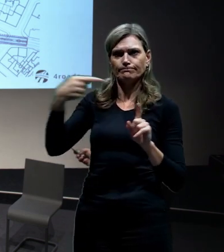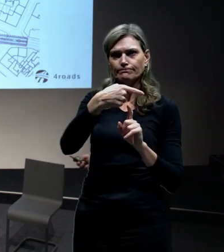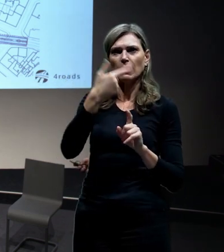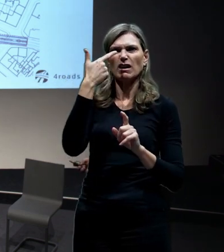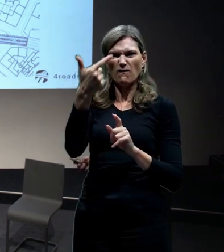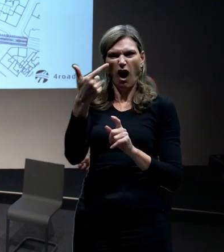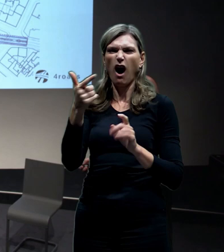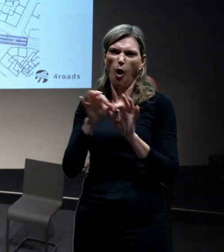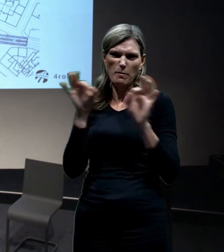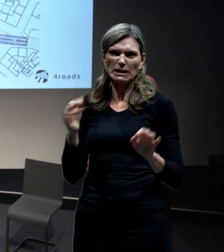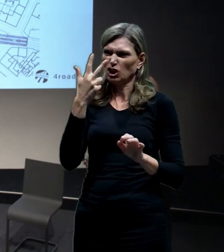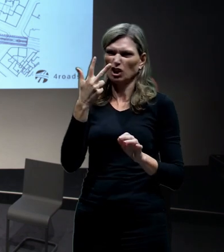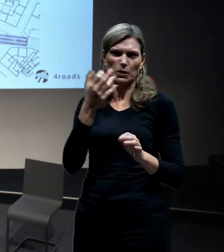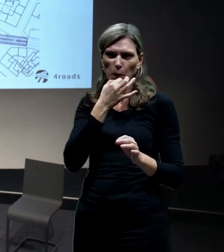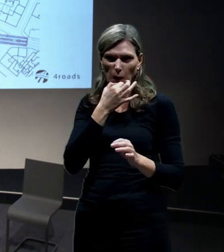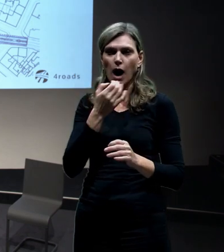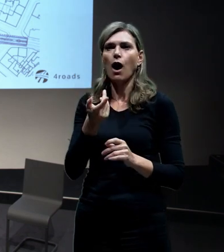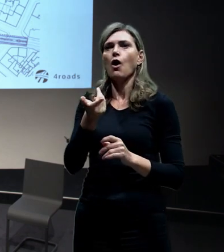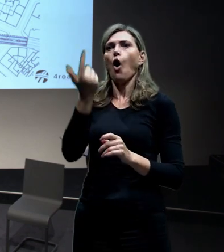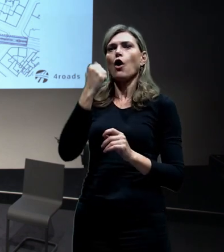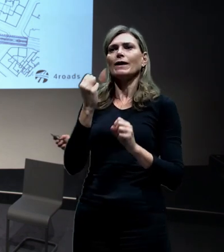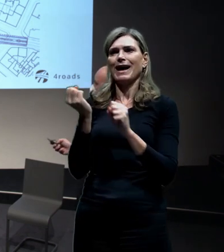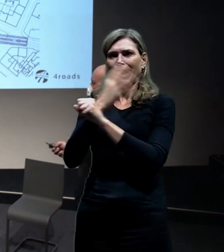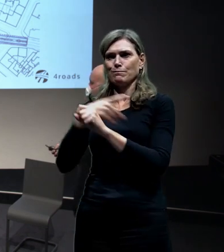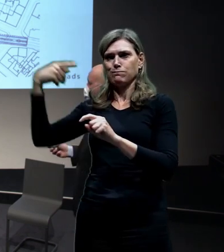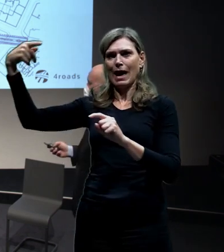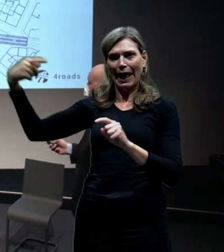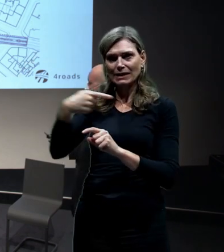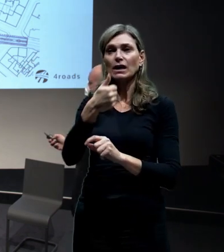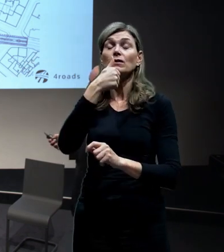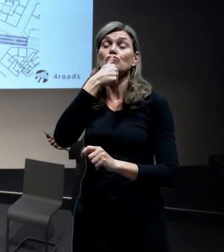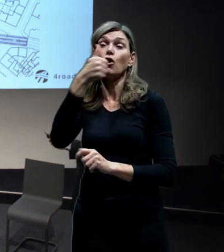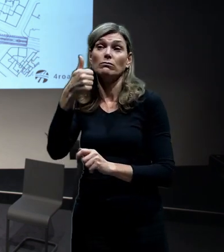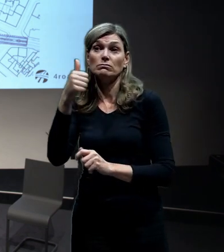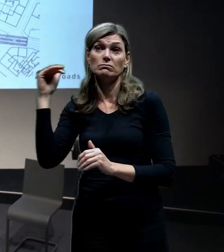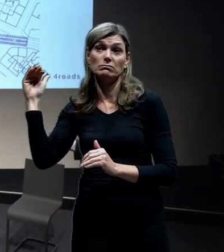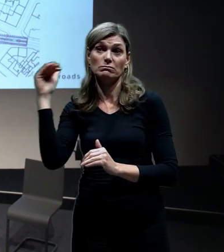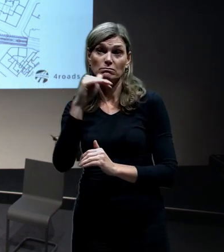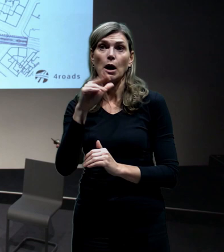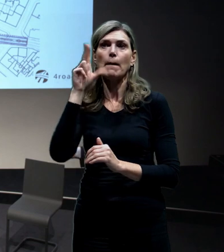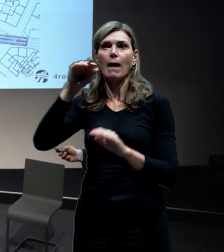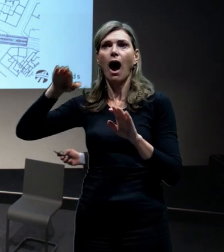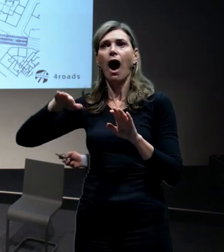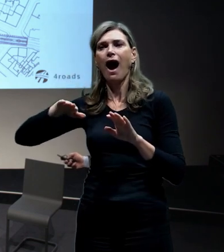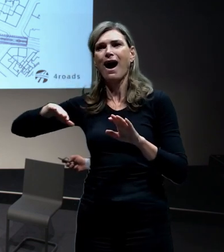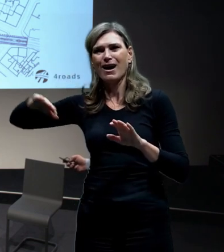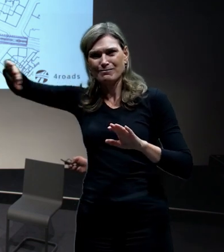jenom dva pruhy a ve směru od Liberecké pouze jeden pruh, respektive ta rampa je tady dvoupruhová.